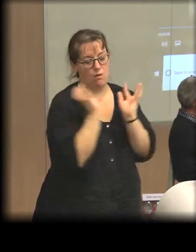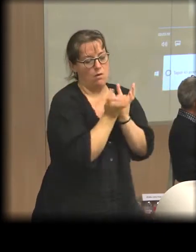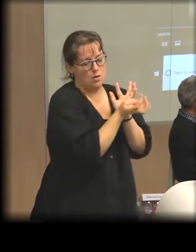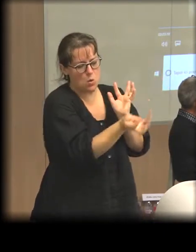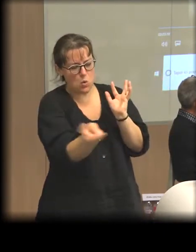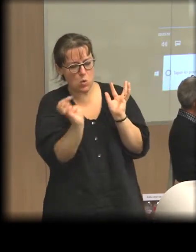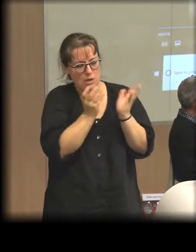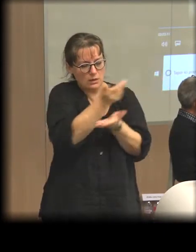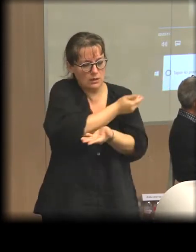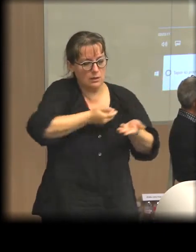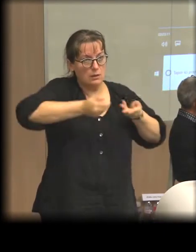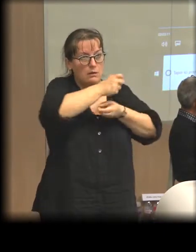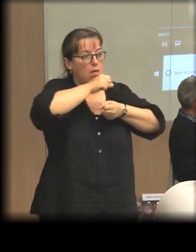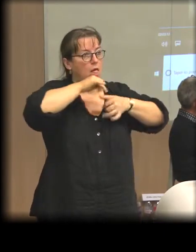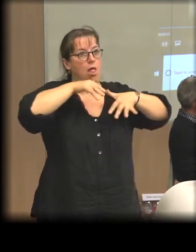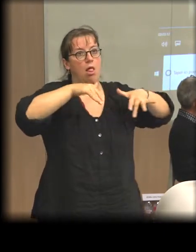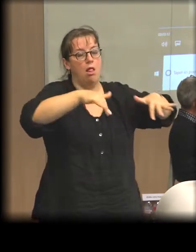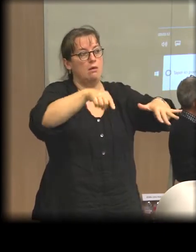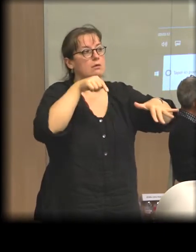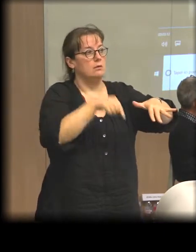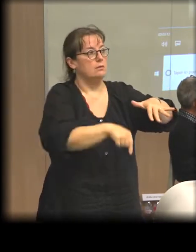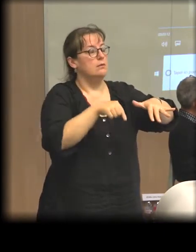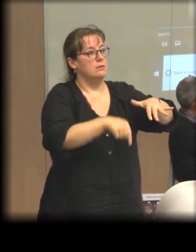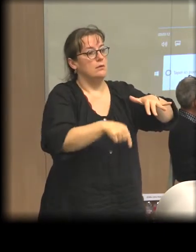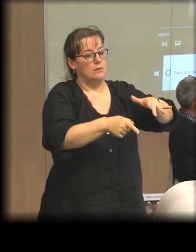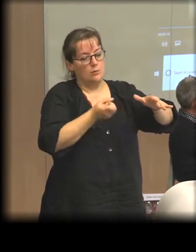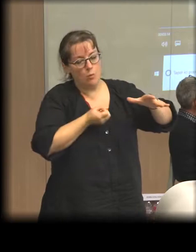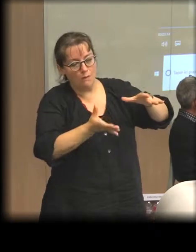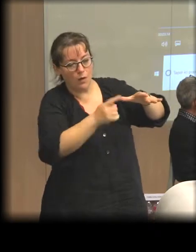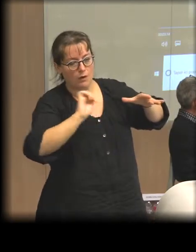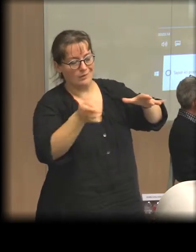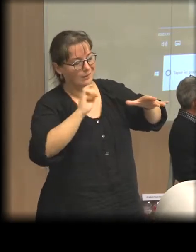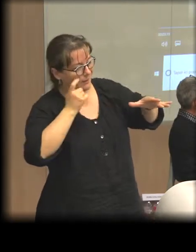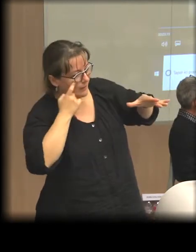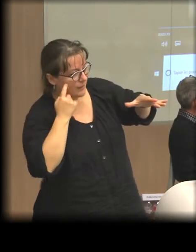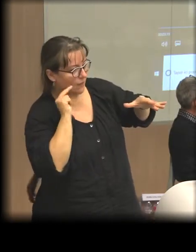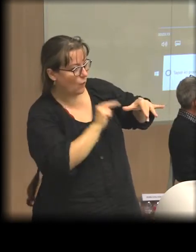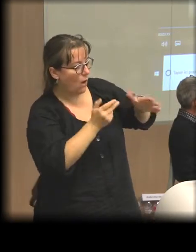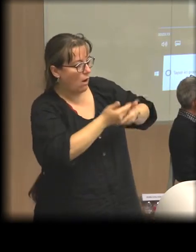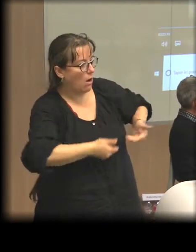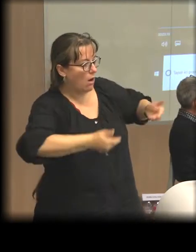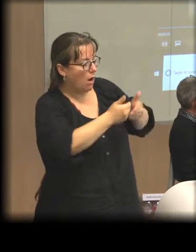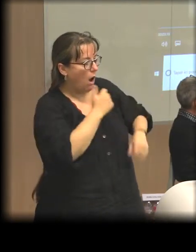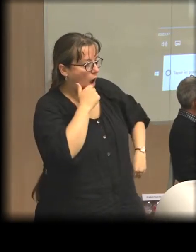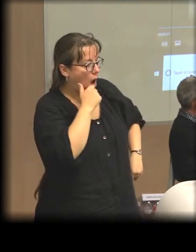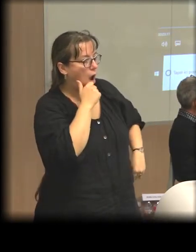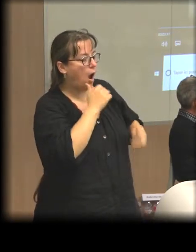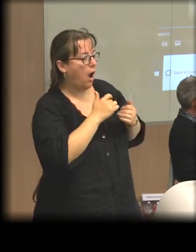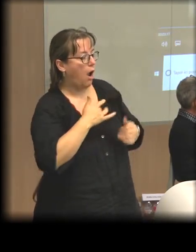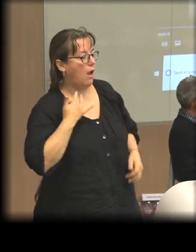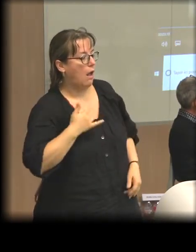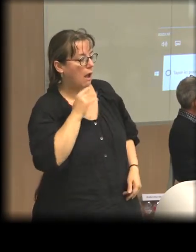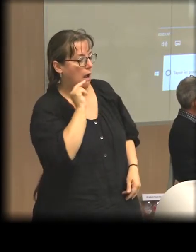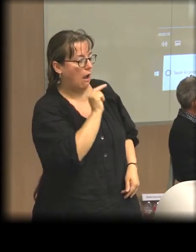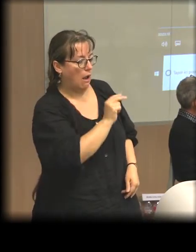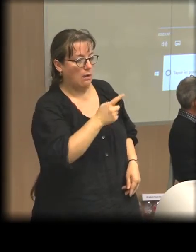Forum brésilien d'économie solidaire, c'est-à-dire un regroupement d'expériences de la société civile. On voit qu'on n'est plus dans